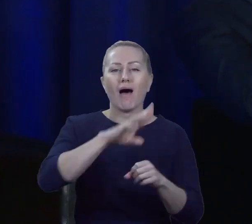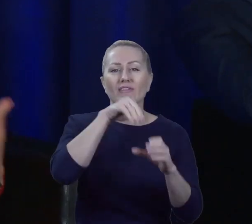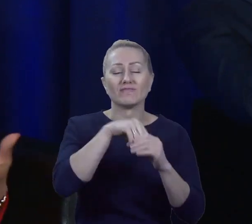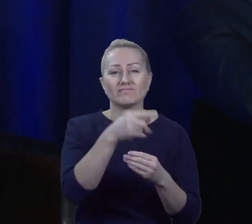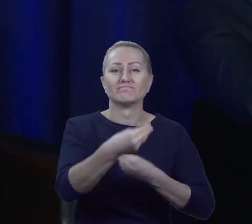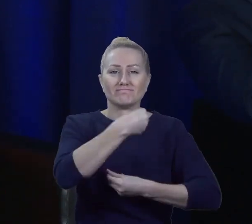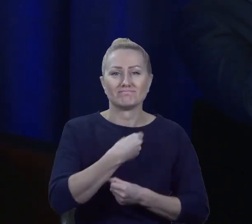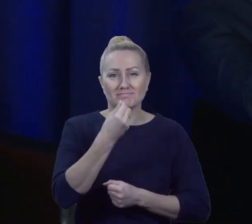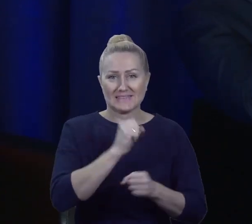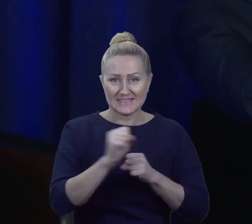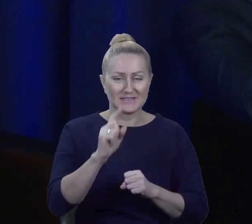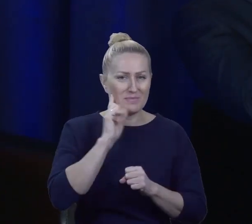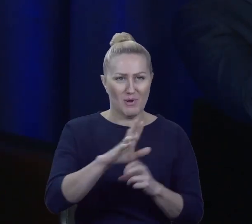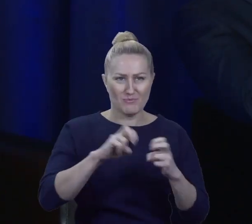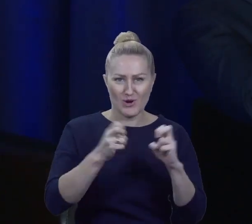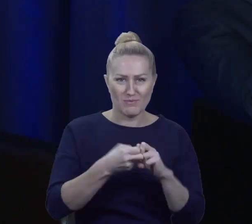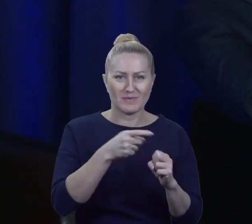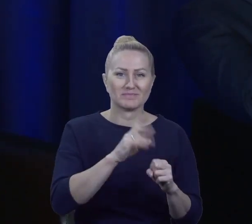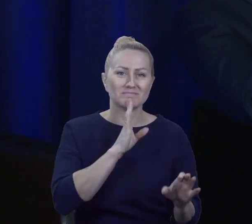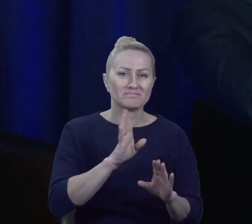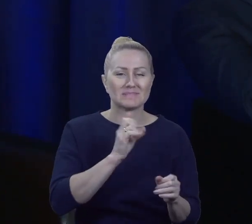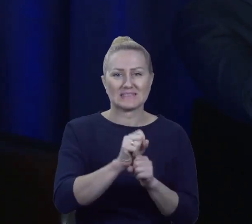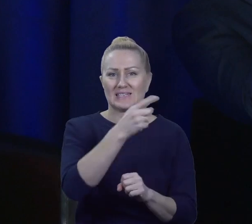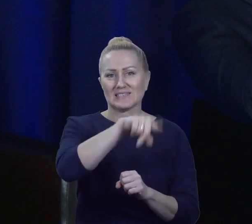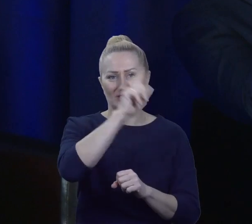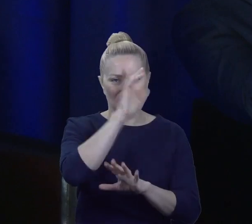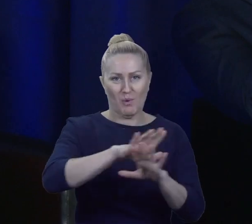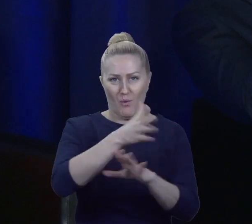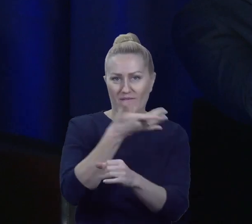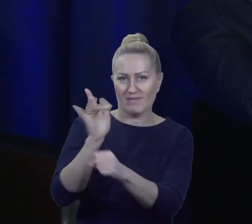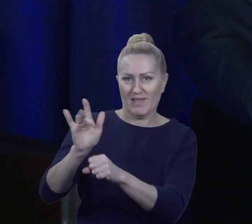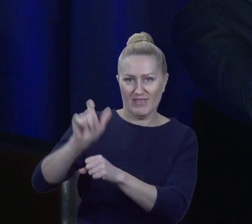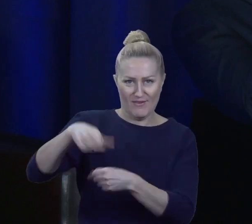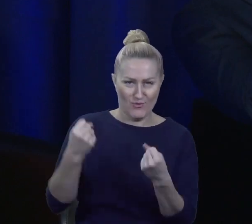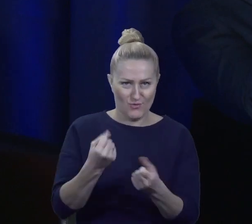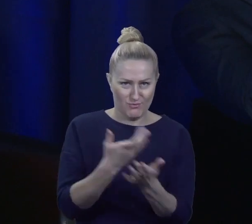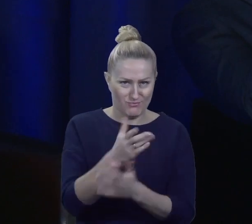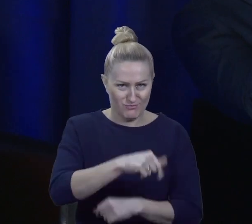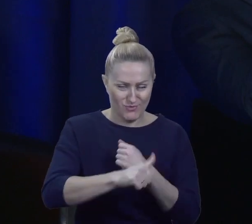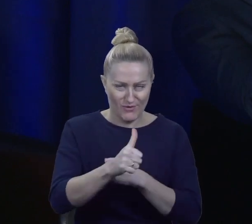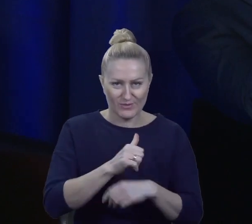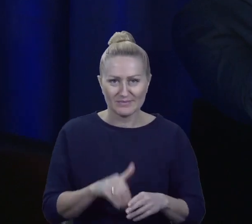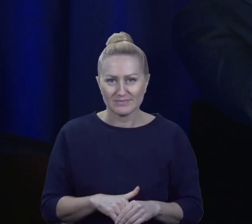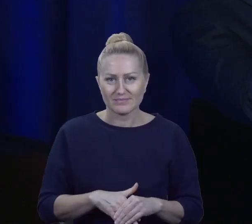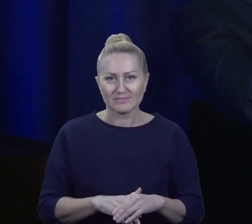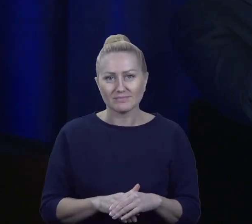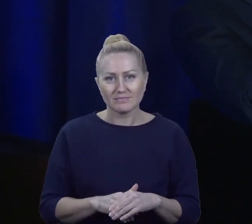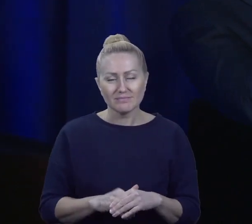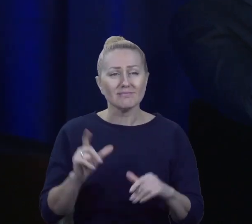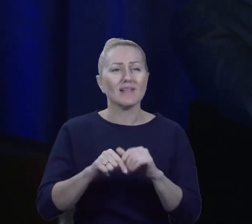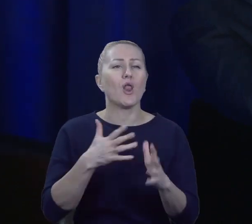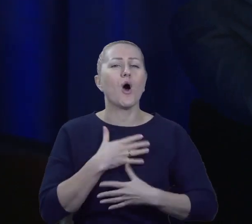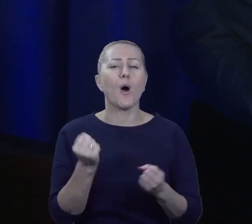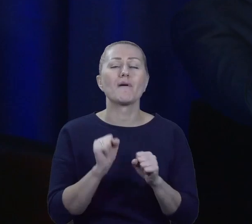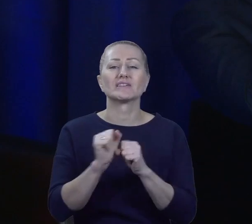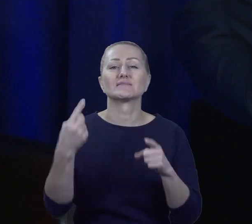problem z tym, że jest to w jakiś sposób negowane przez społeczeństwo. Natomiast obawa jest jeszcze taka, że kwestia